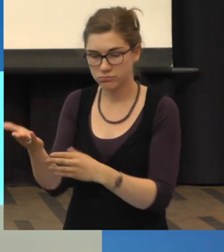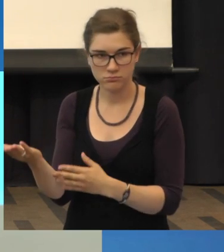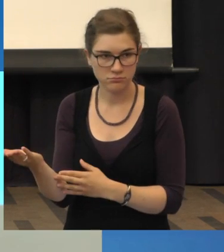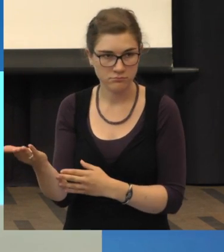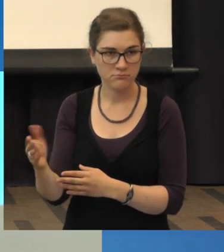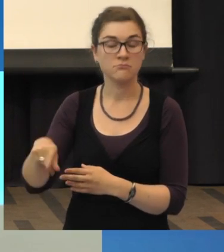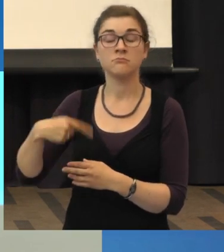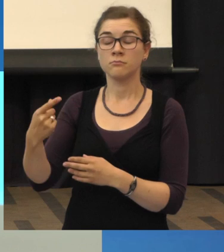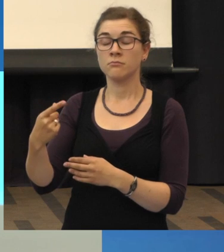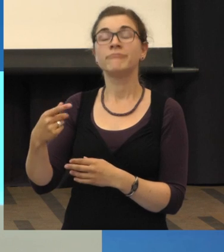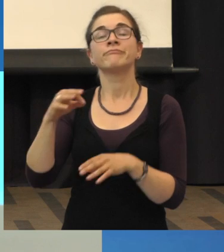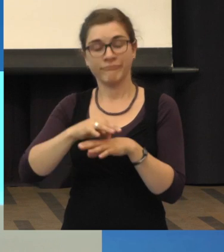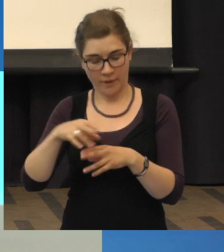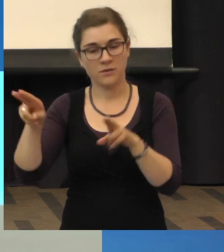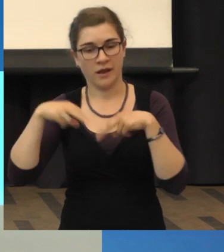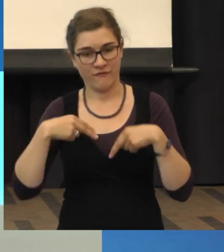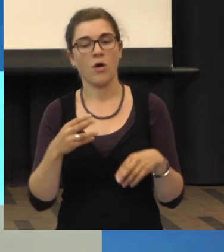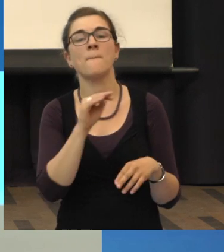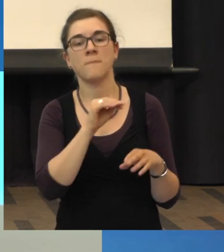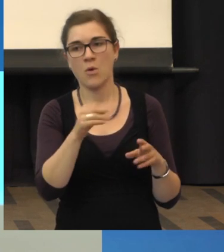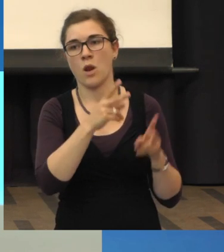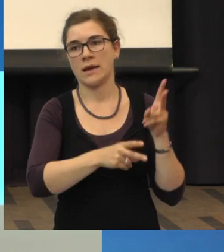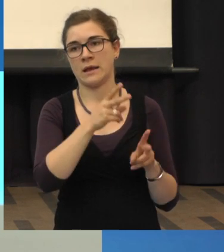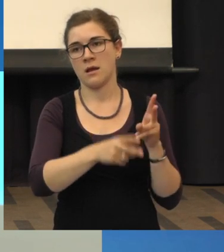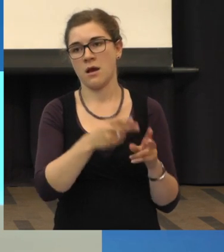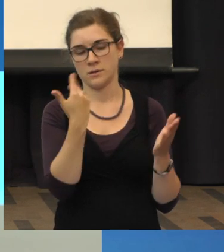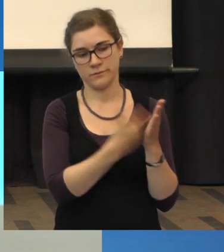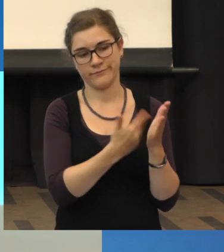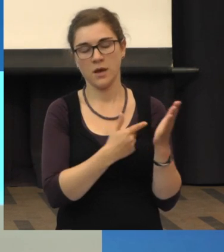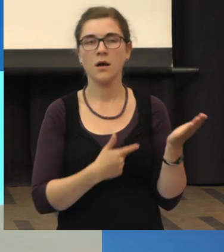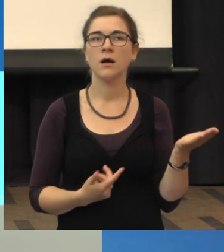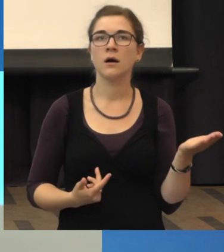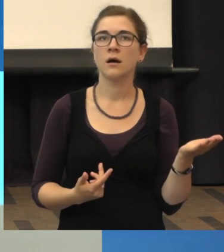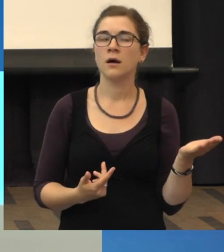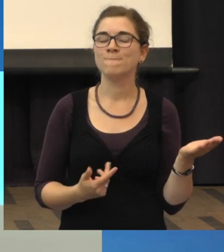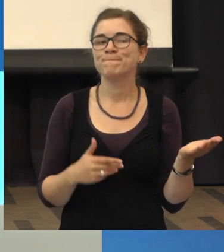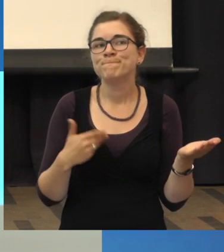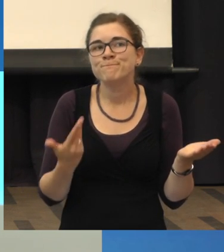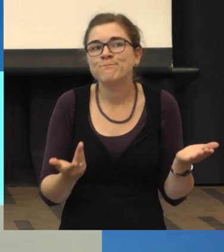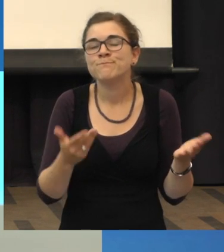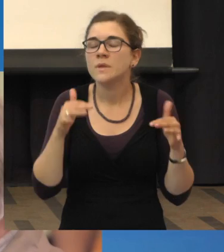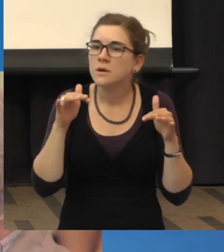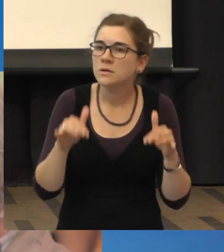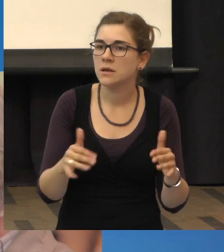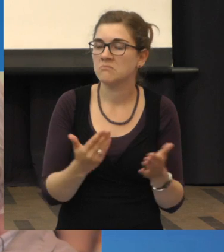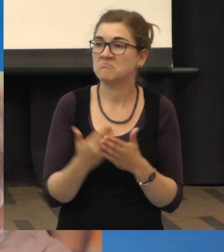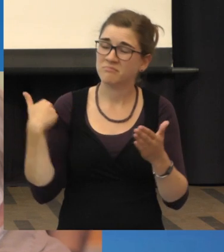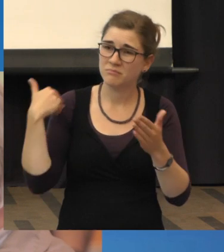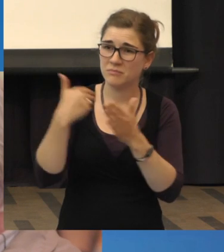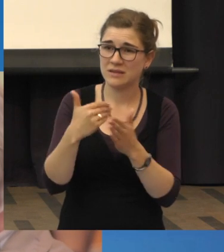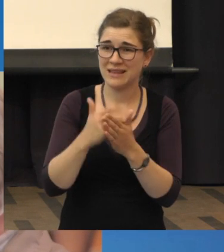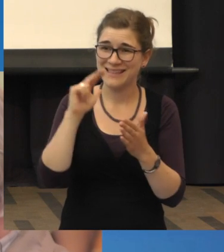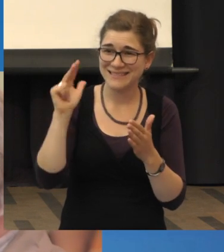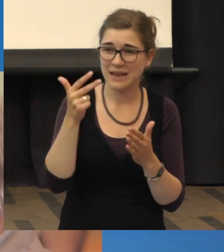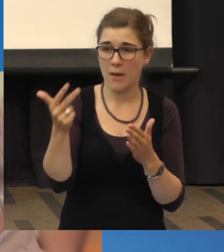nasse Makuladegeneration und ich habe inzwischen drei Alia